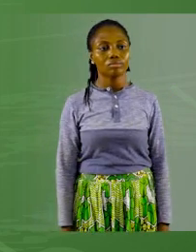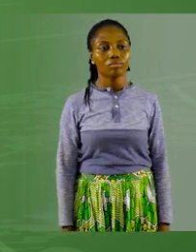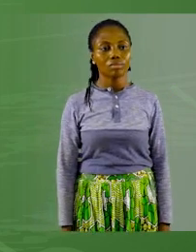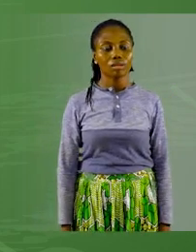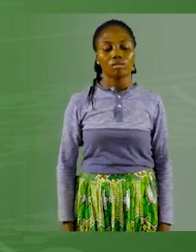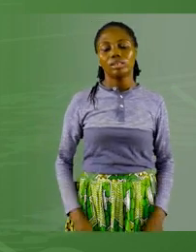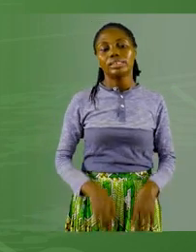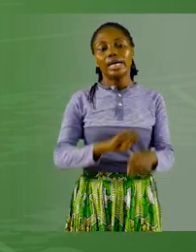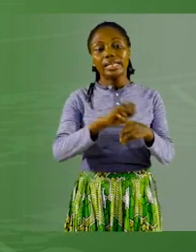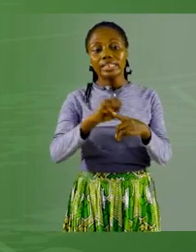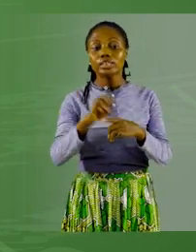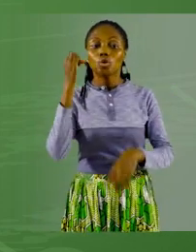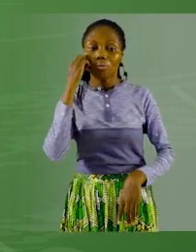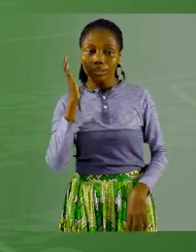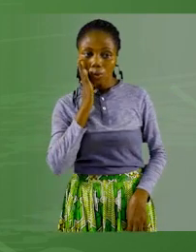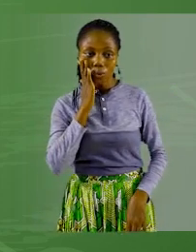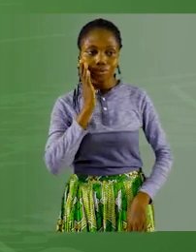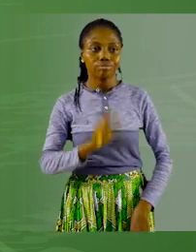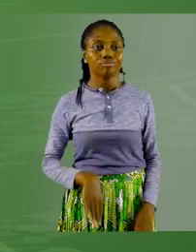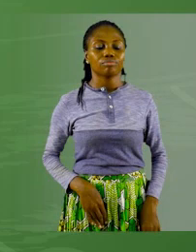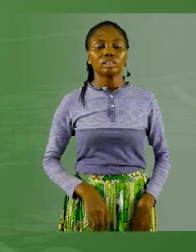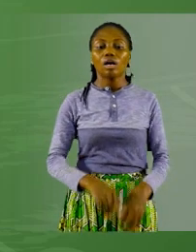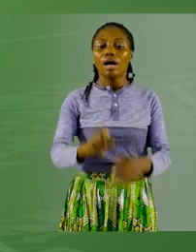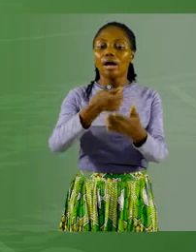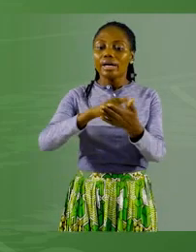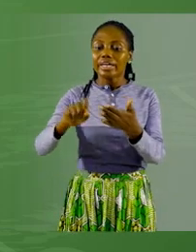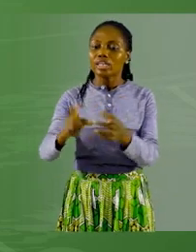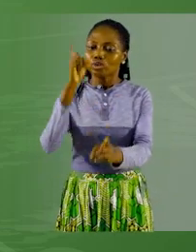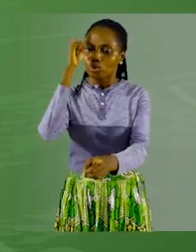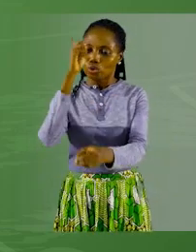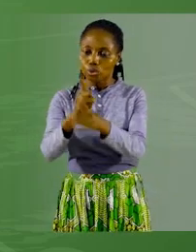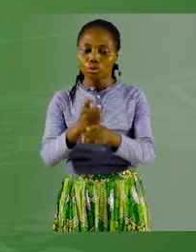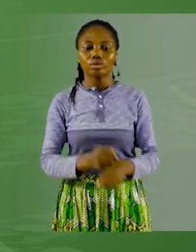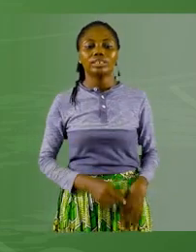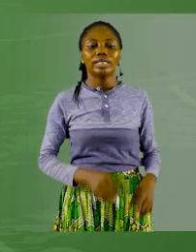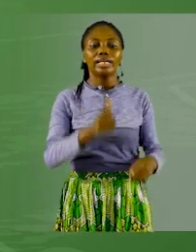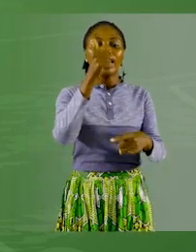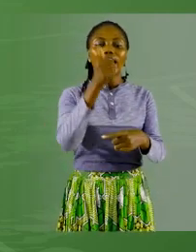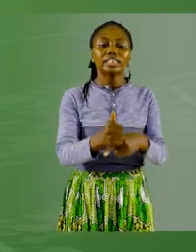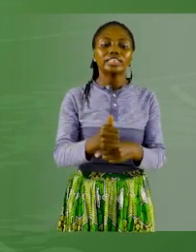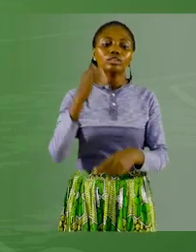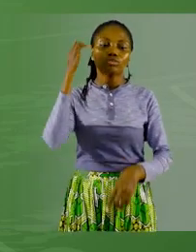Exercice de maison. Écrit correctement les adjectifs de couleur.